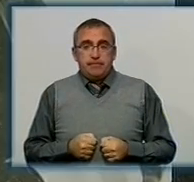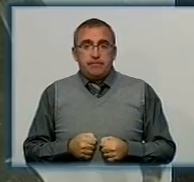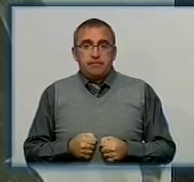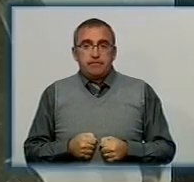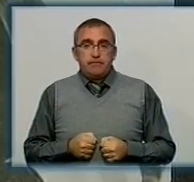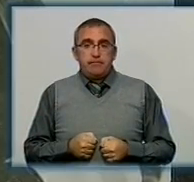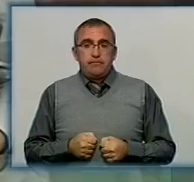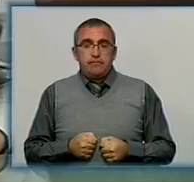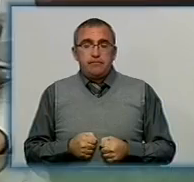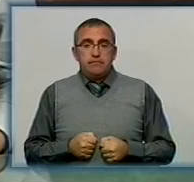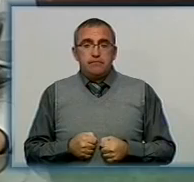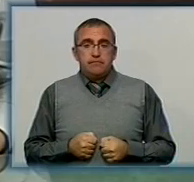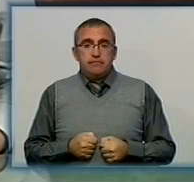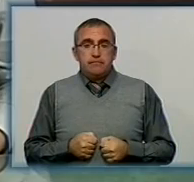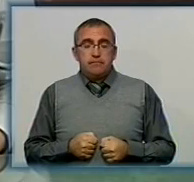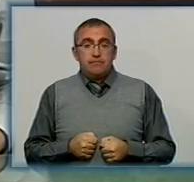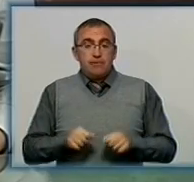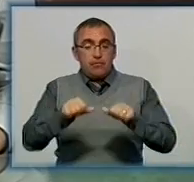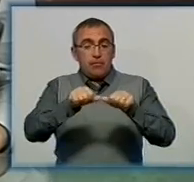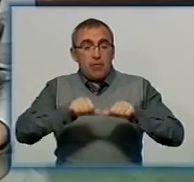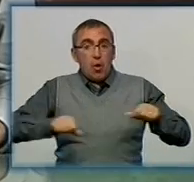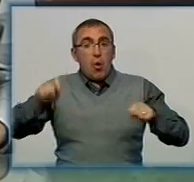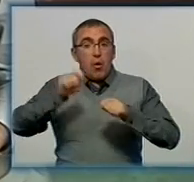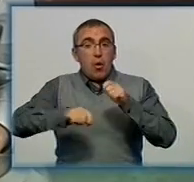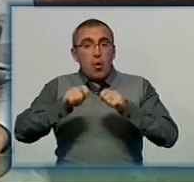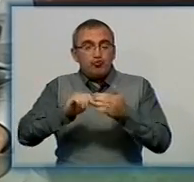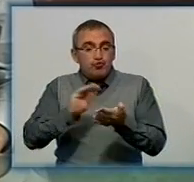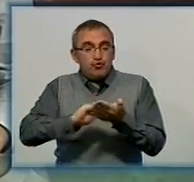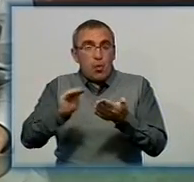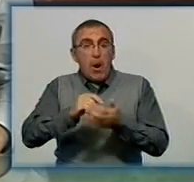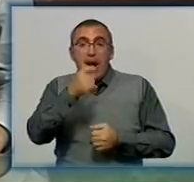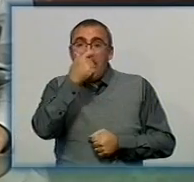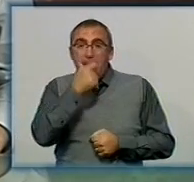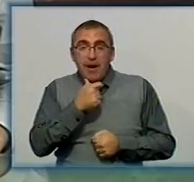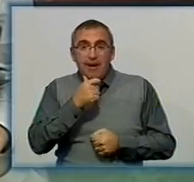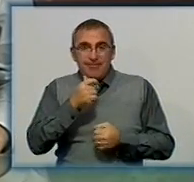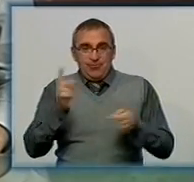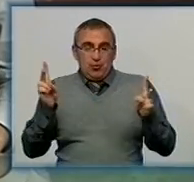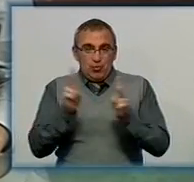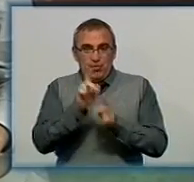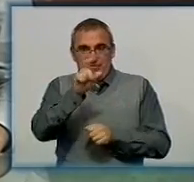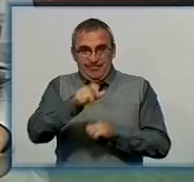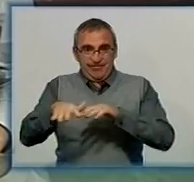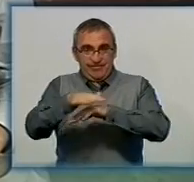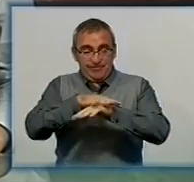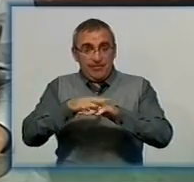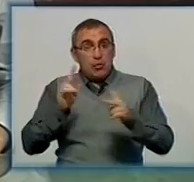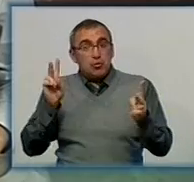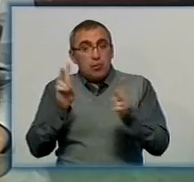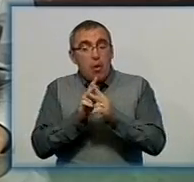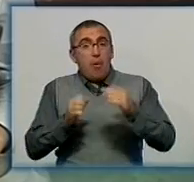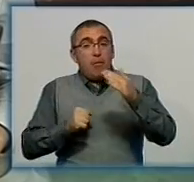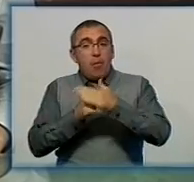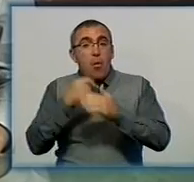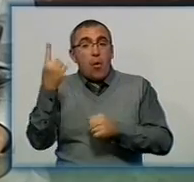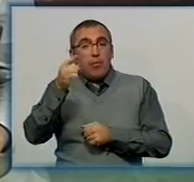днем. Члени комісії журналістської етики зустрілися з медійниками у Кірвограді. Зустріч провели на базі